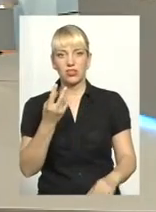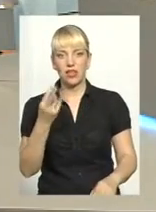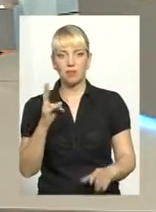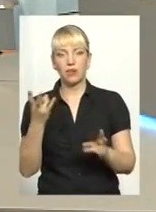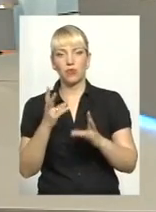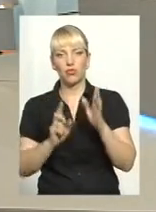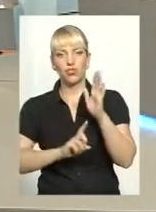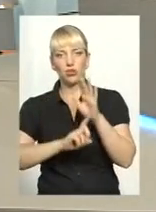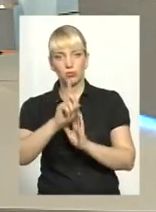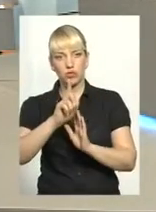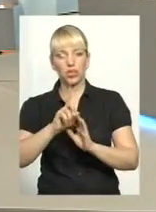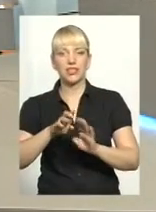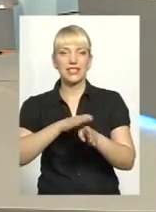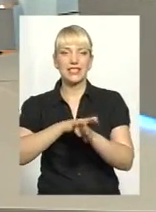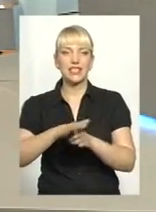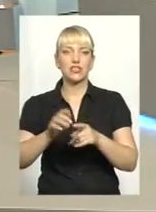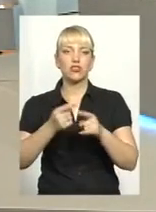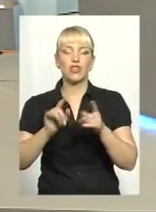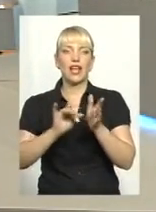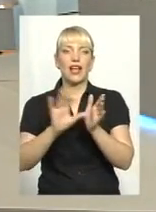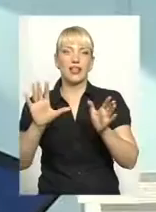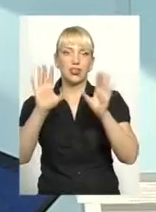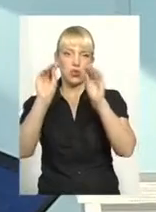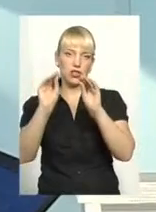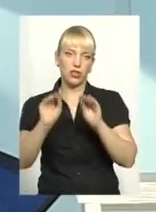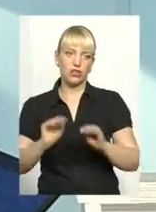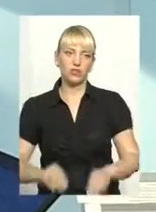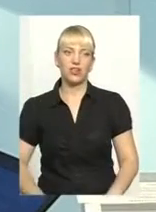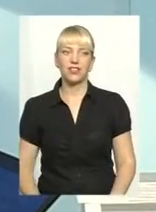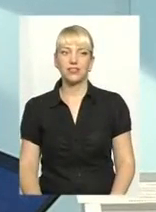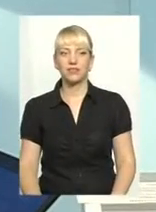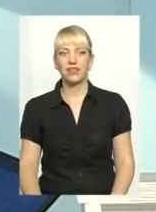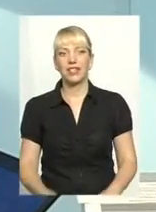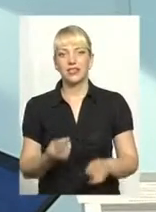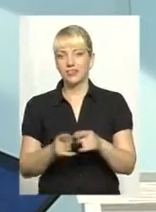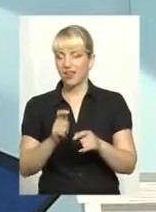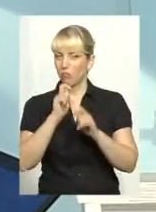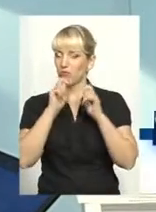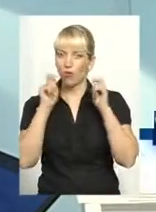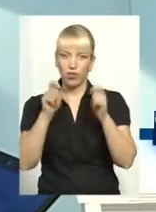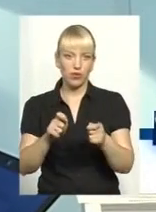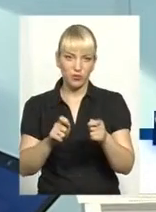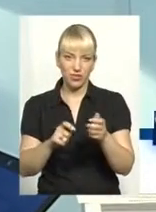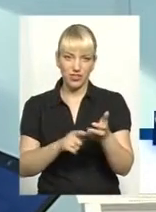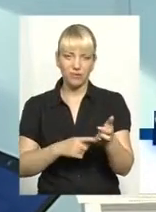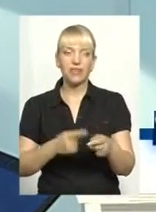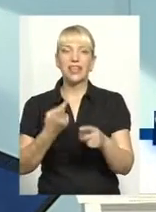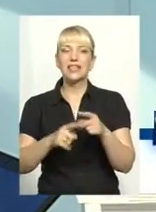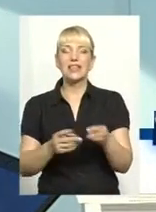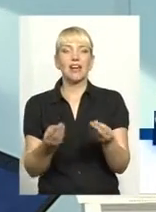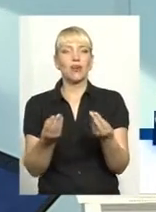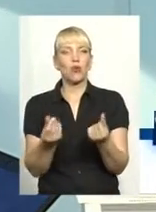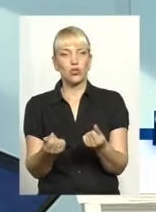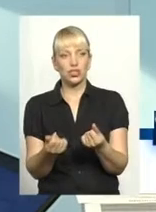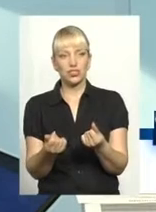розпочати здійснювати електронне декларування? Це подарунки, це грошові кошти,